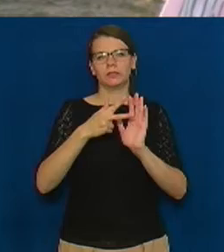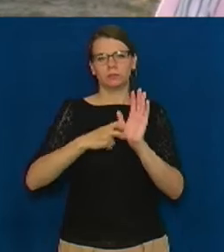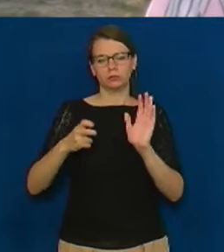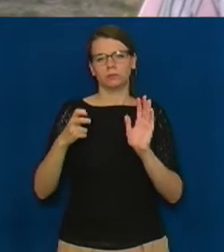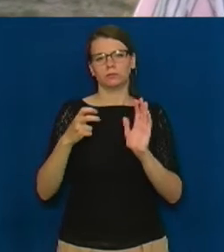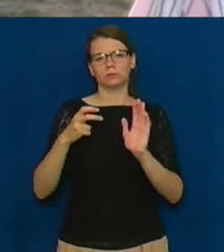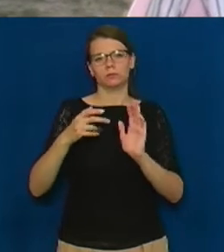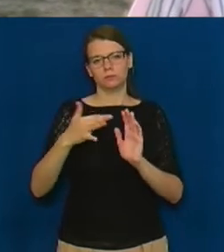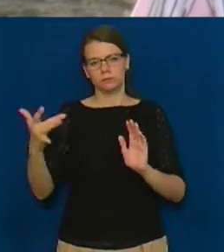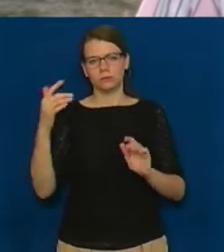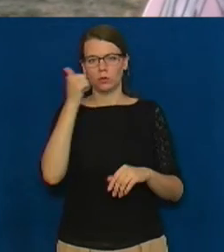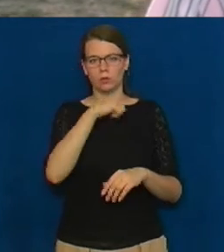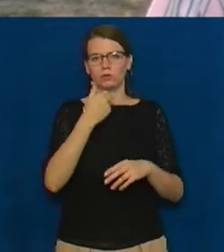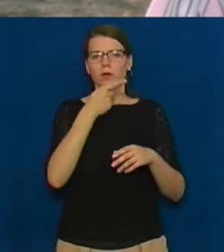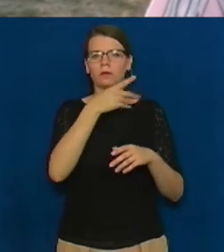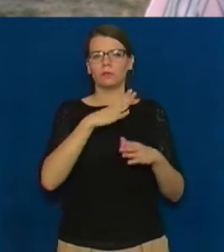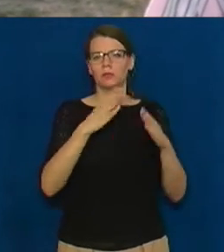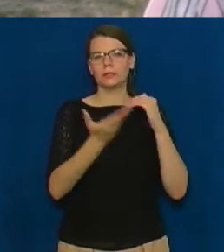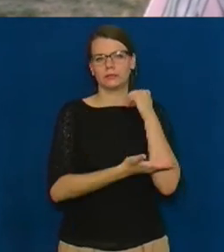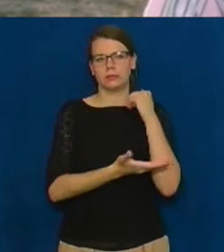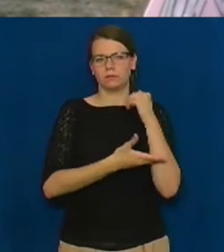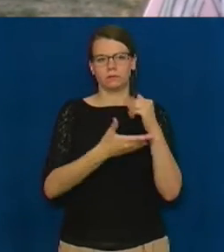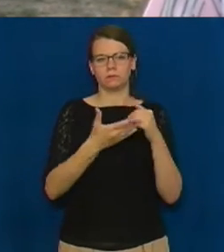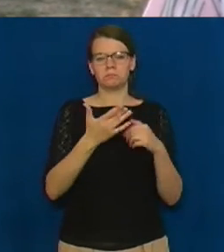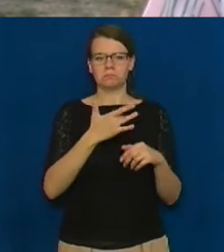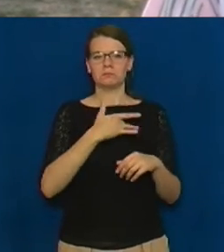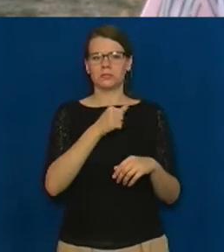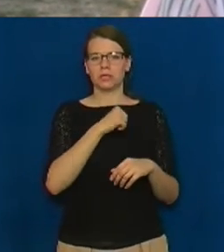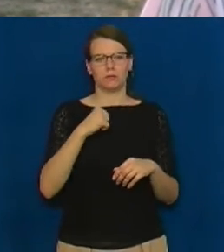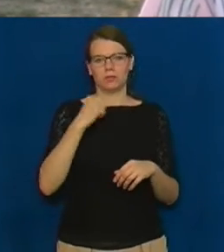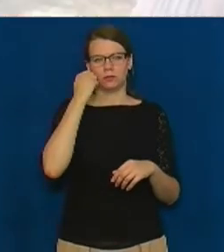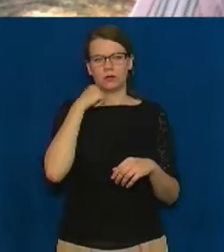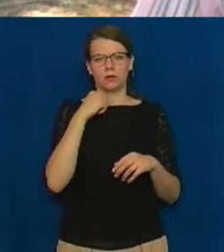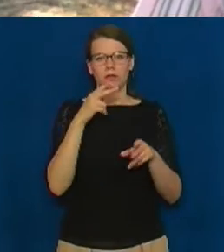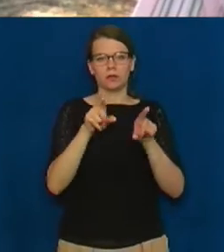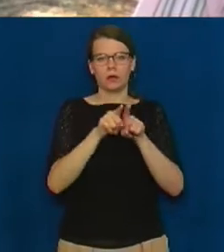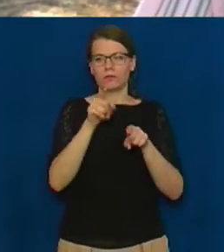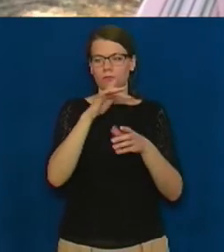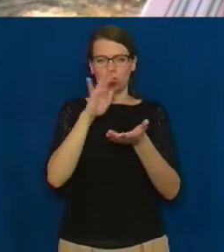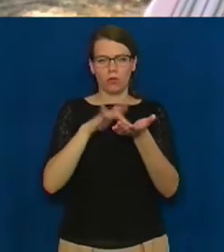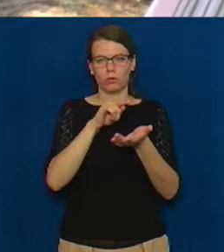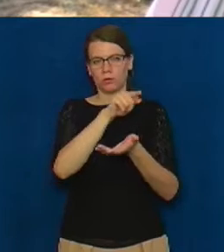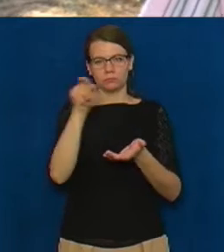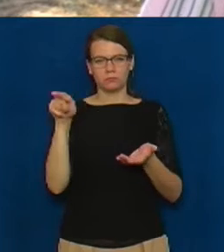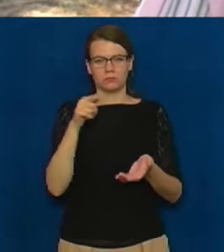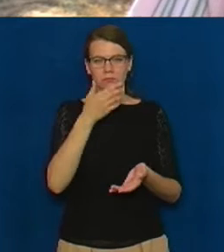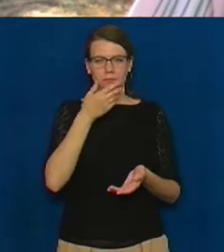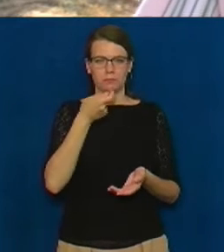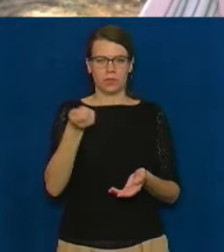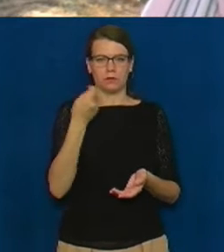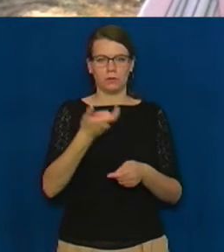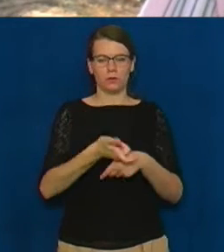і можна вважати однією із найстаріших. Такі будівель в місті залишилися не так багато. Тому що люди на сьогодні намагаються